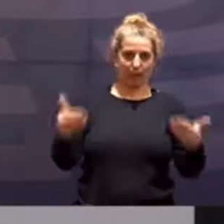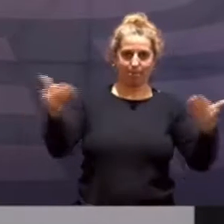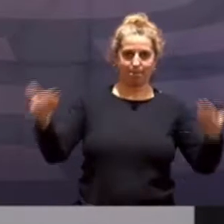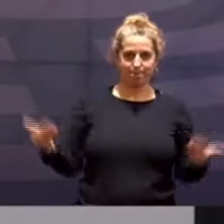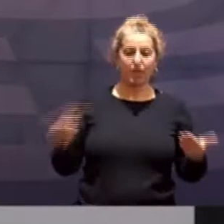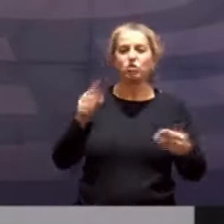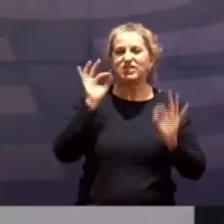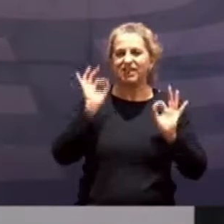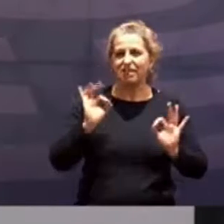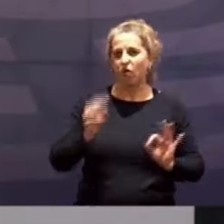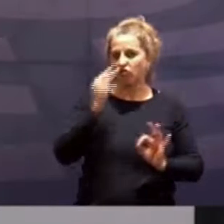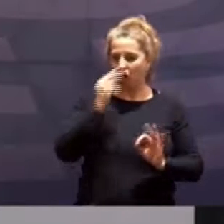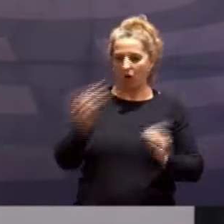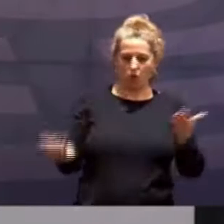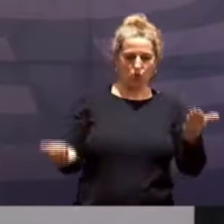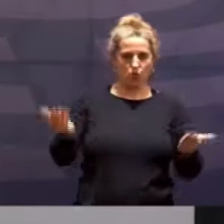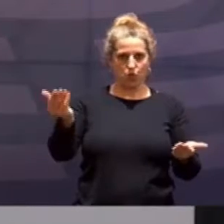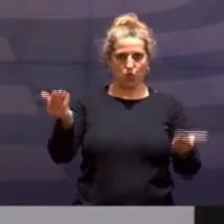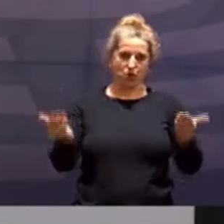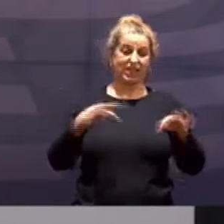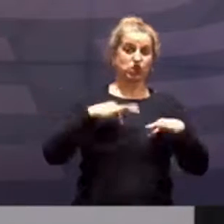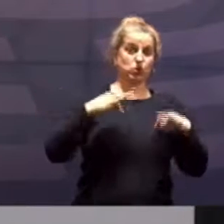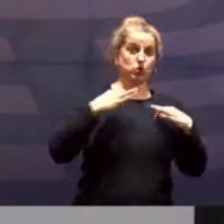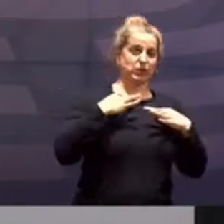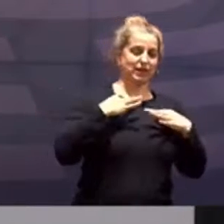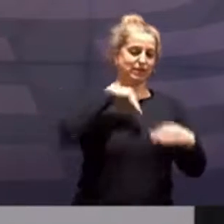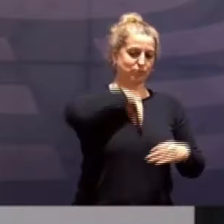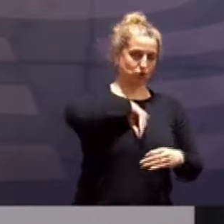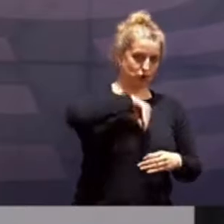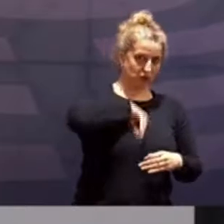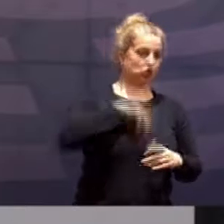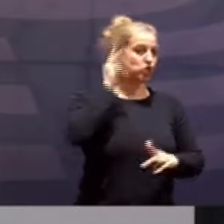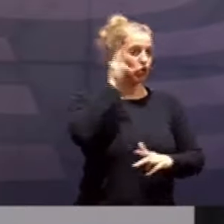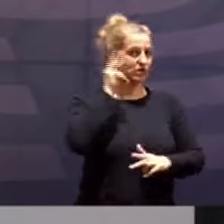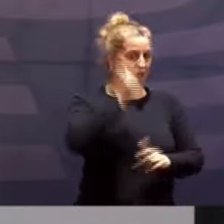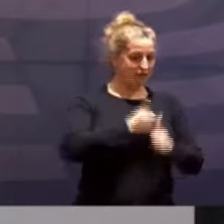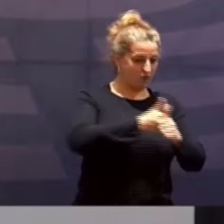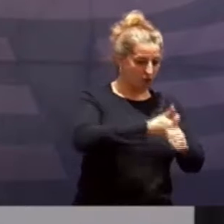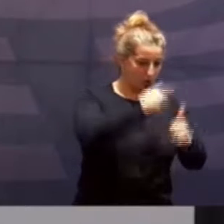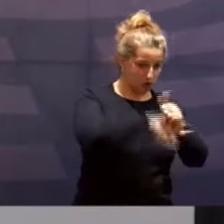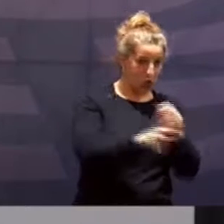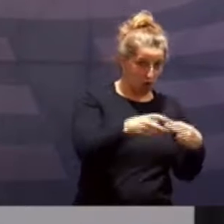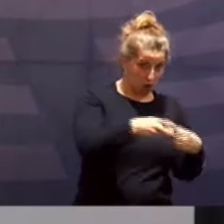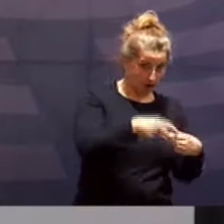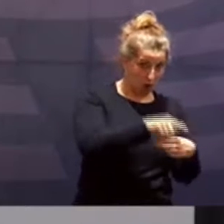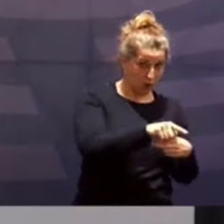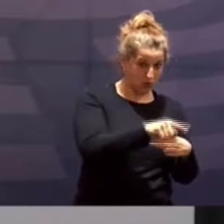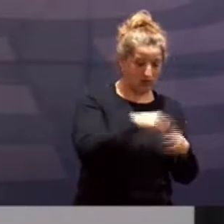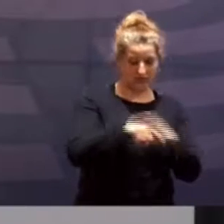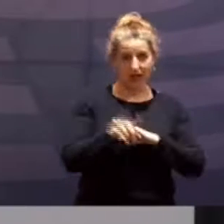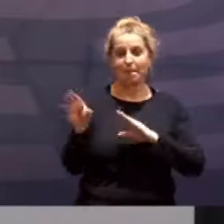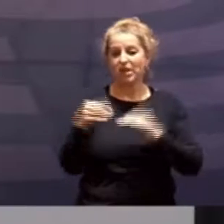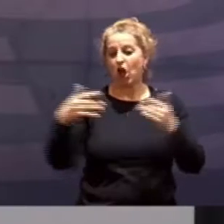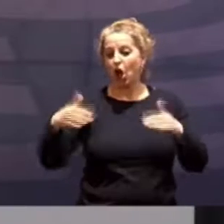durchaus abgewogen werden zwischen gesundheitlichen, psychischen, sozialen Folgen durch den Lockdown und mit einer